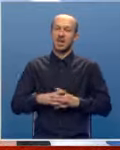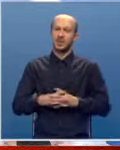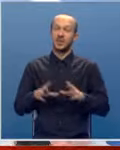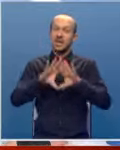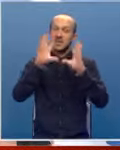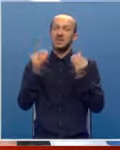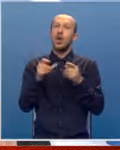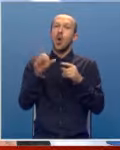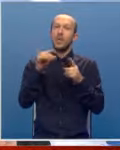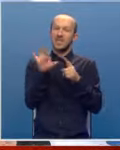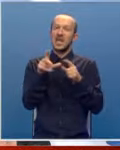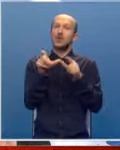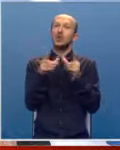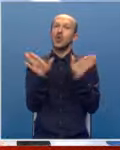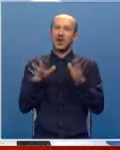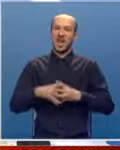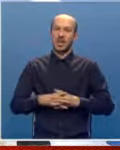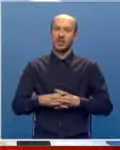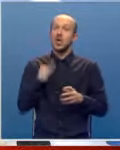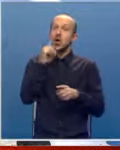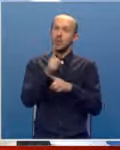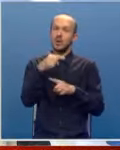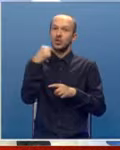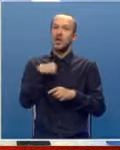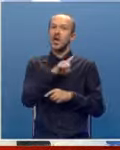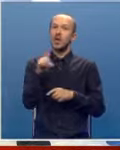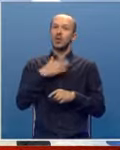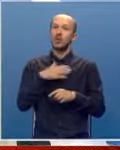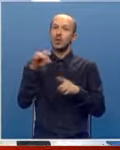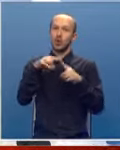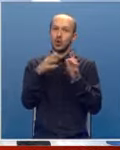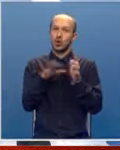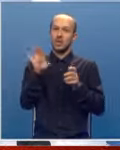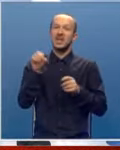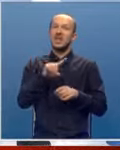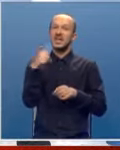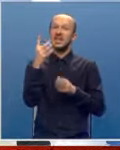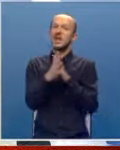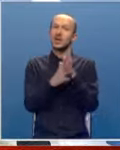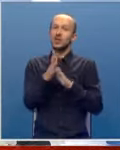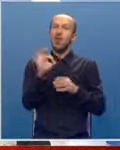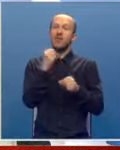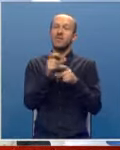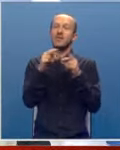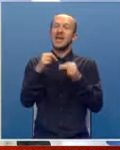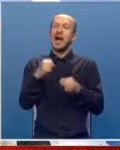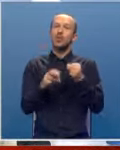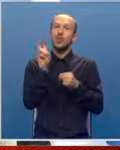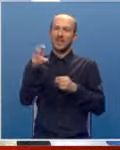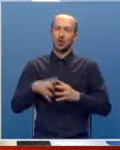Sve opcije su otvorene. I moram reći, ja ne želim o tom da ni jedan razvoj robavi sa autoprevozom,